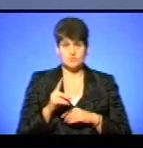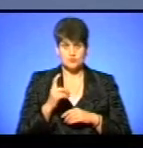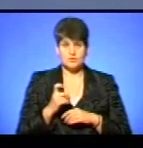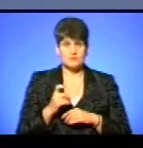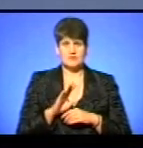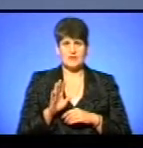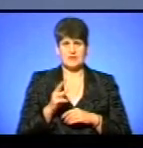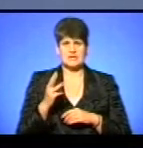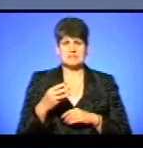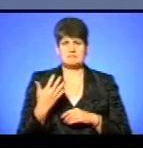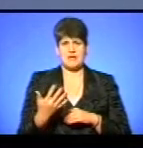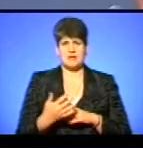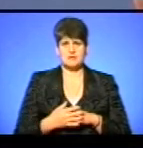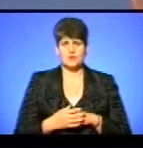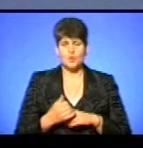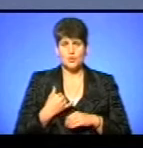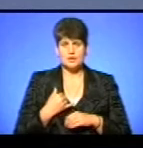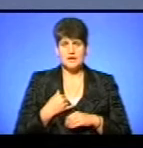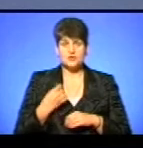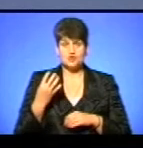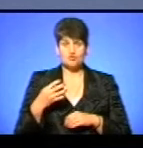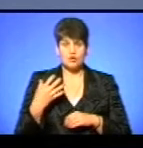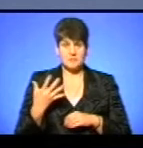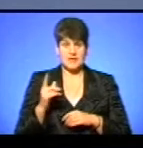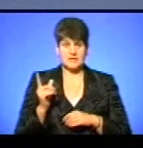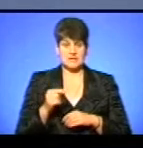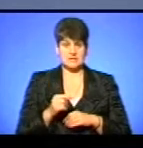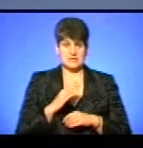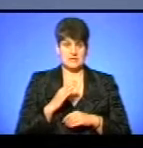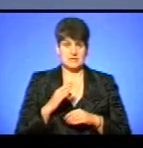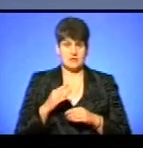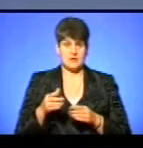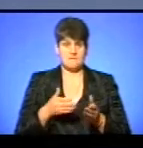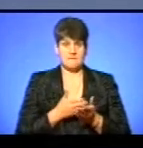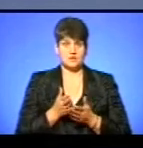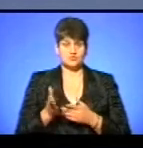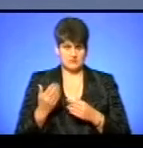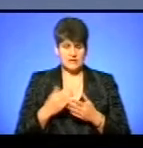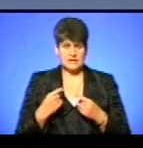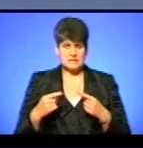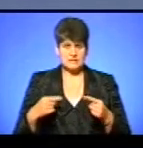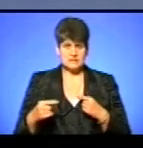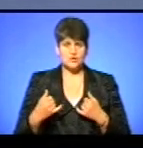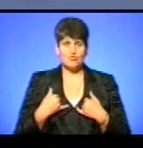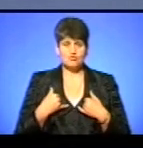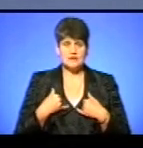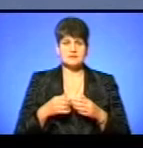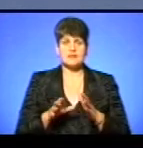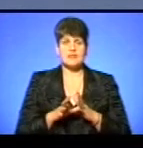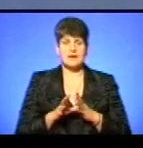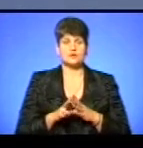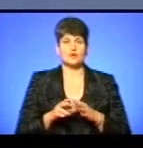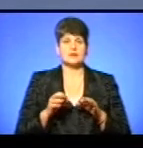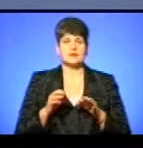35. В нас 45, все ж таки, виїжджає на маршрутну мережу. Є різниця. В нас електротранспорт